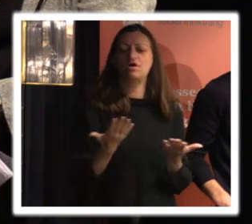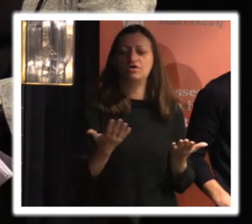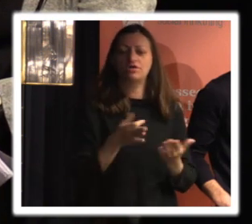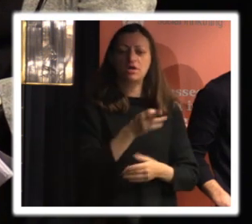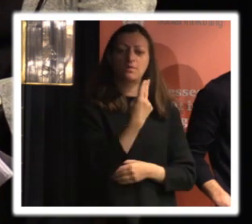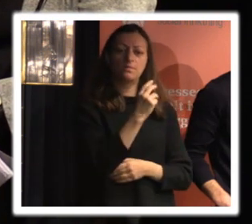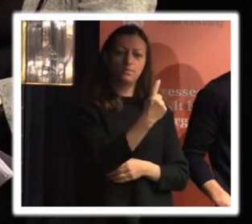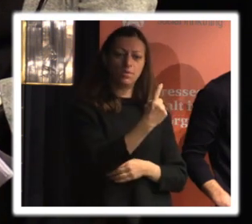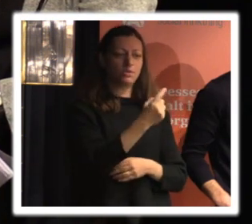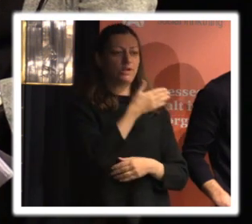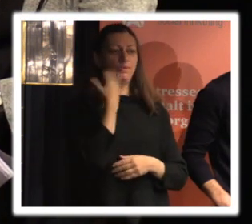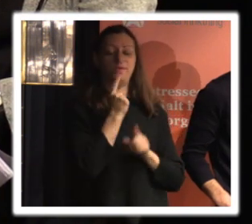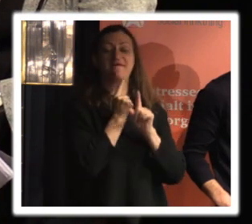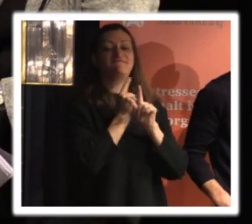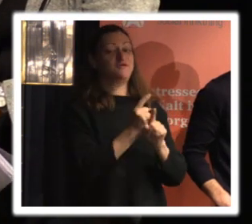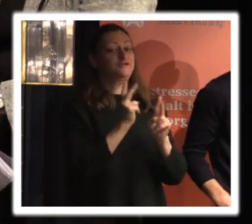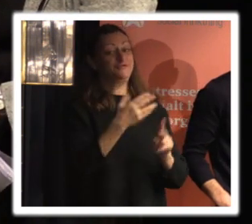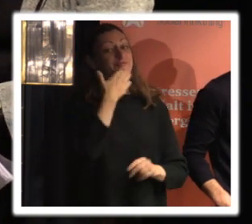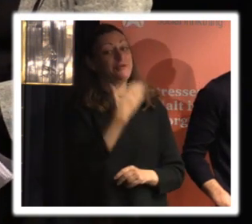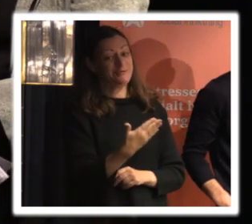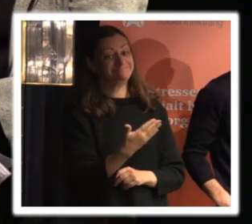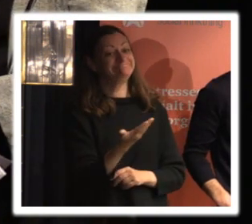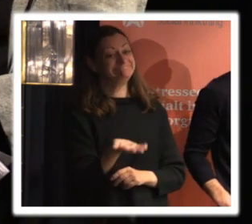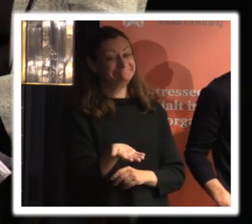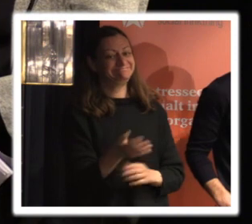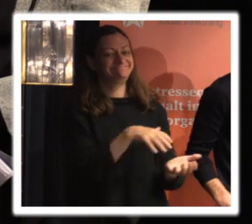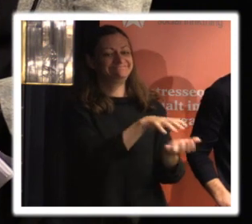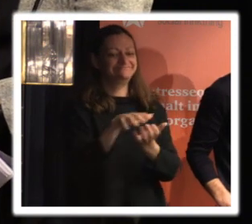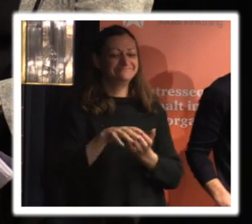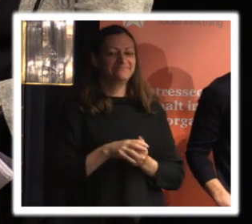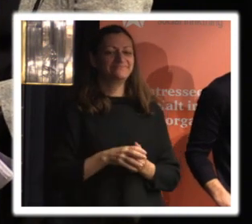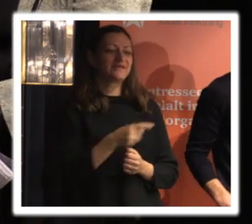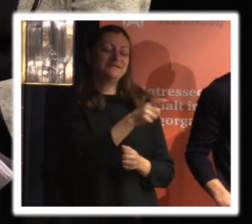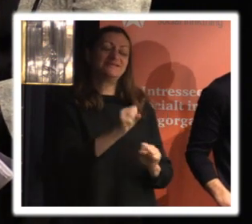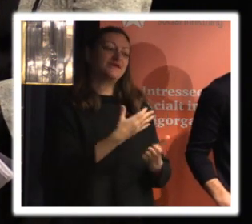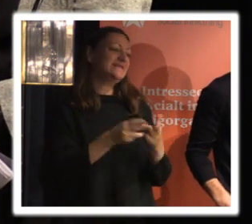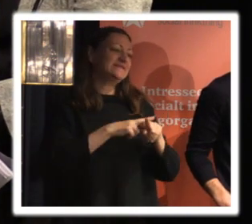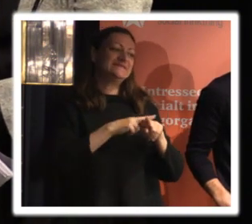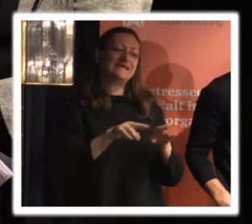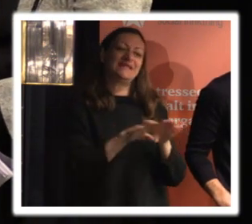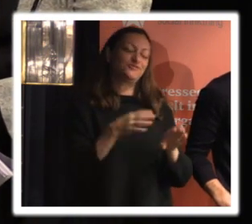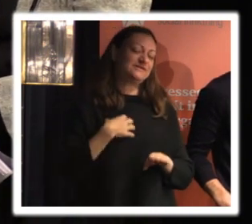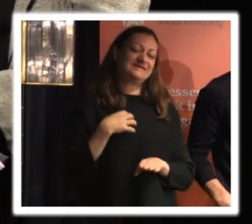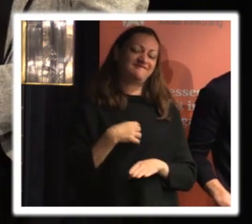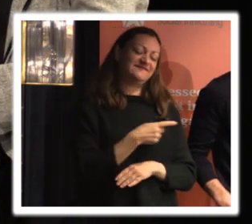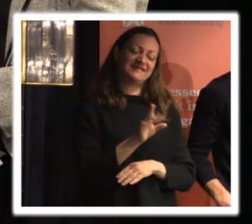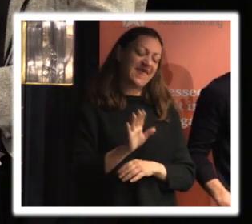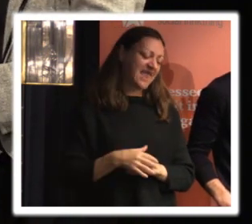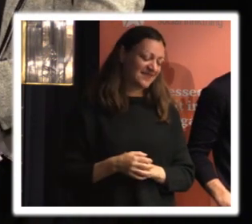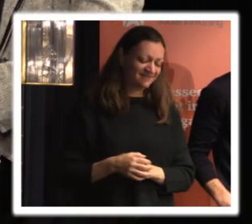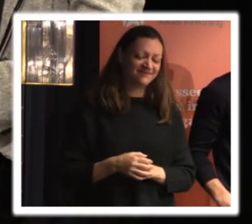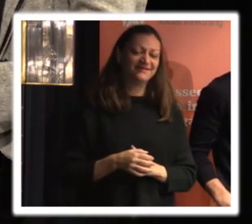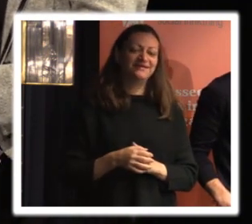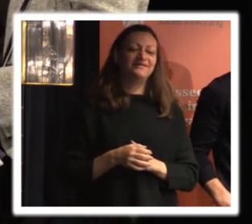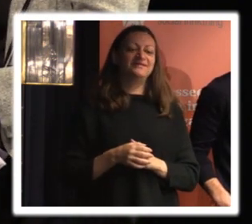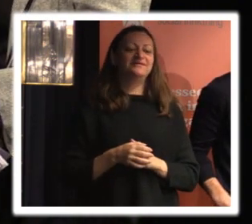inte har följts särskilt så bra och det får inte dåligt samvete där någon nu här i publiken för att det